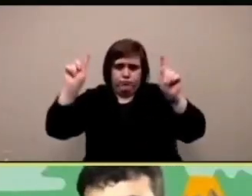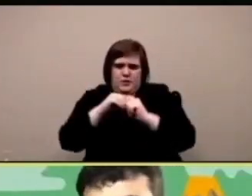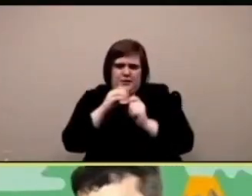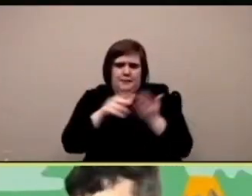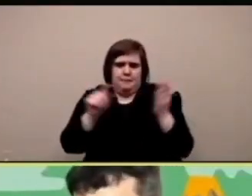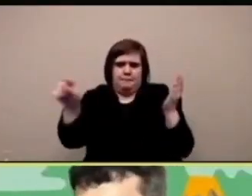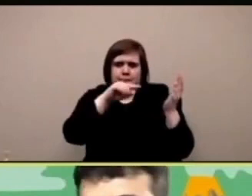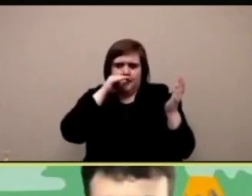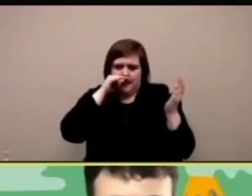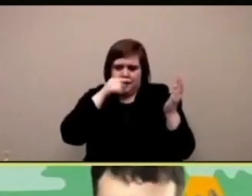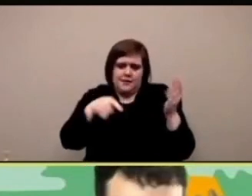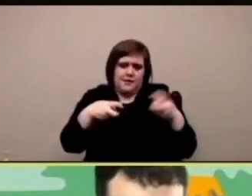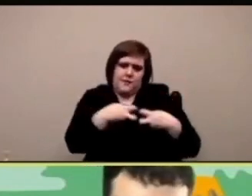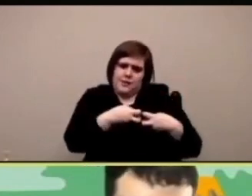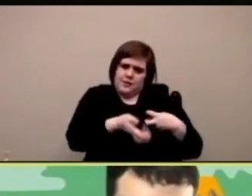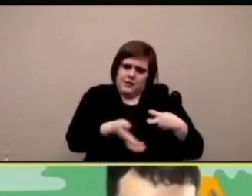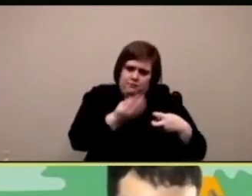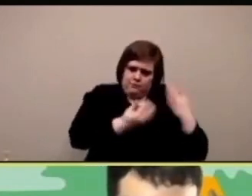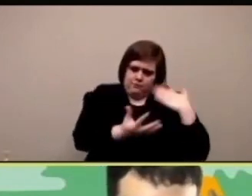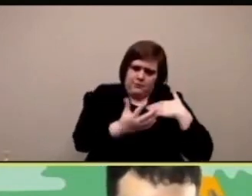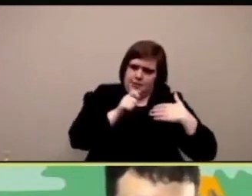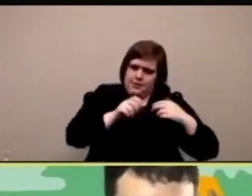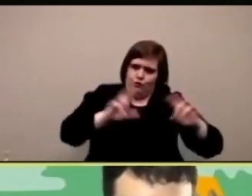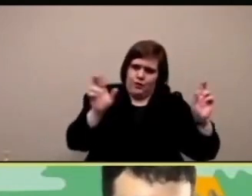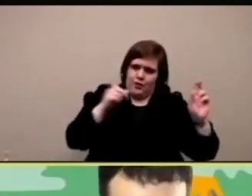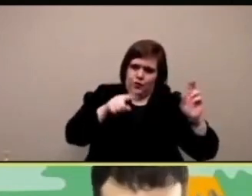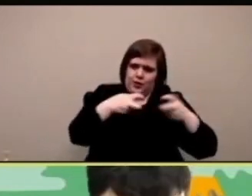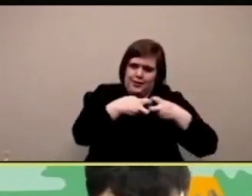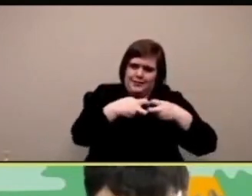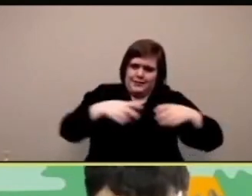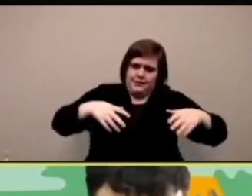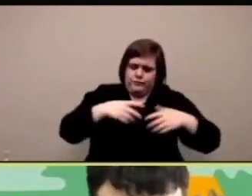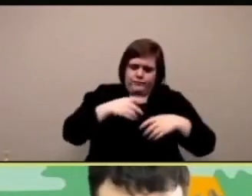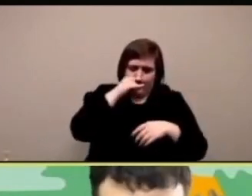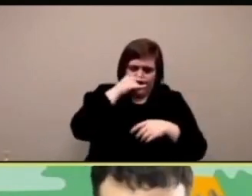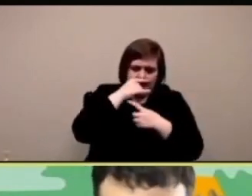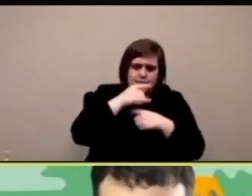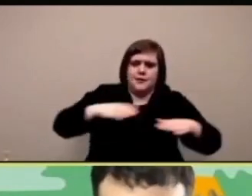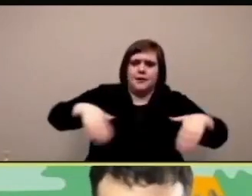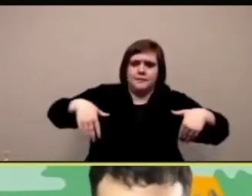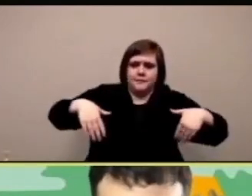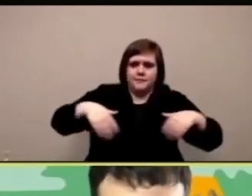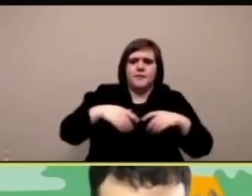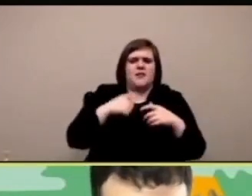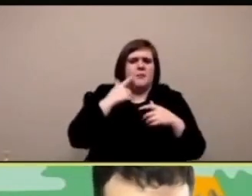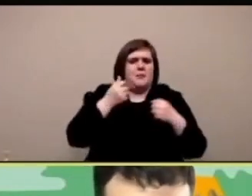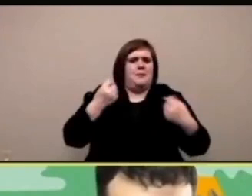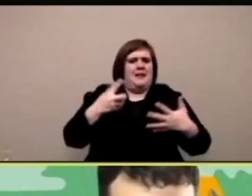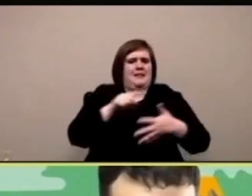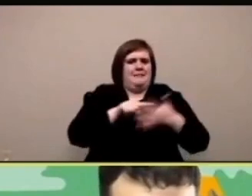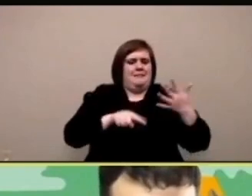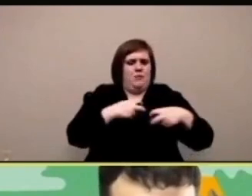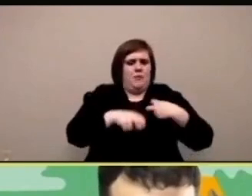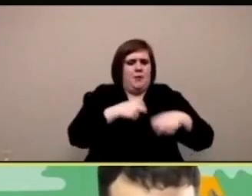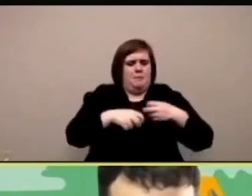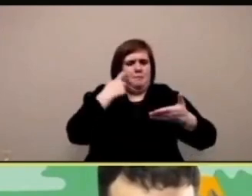condiviso con altre persone del team fuori dal team e ovviamente quando si sta lavorando con i bimbi perché questo